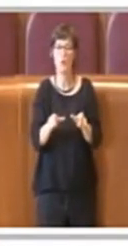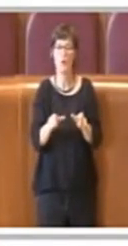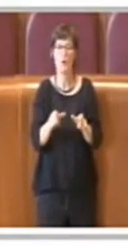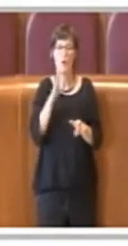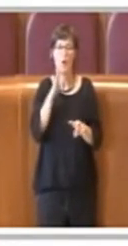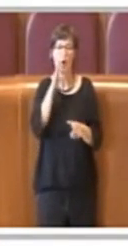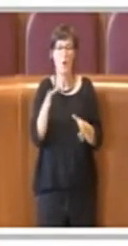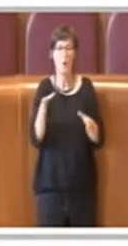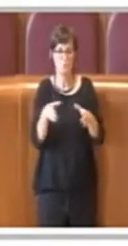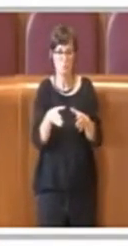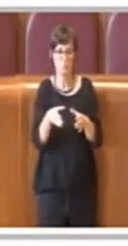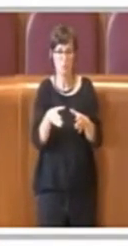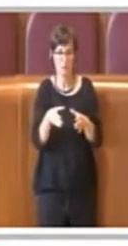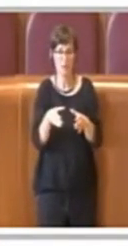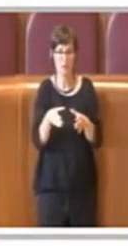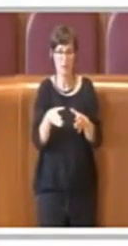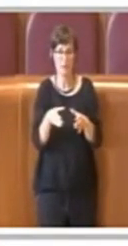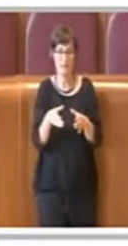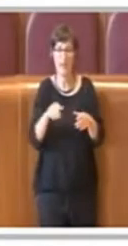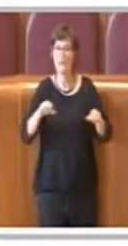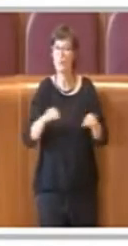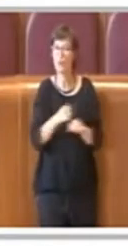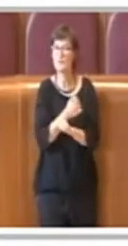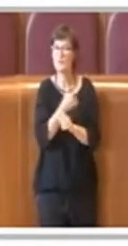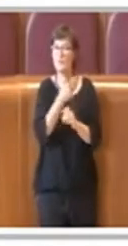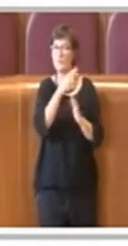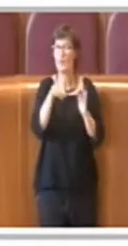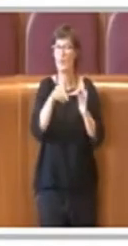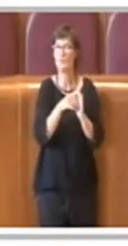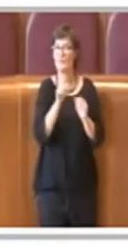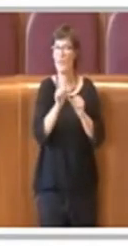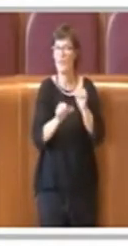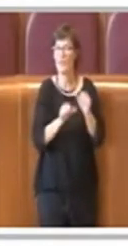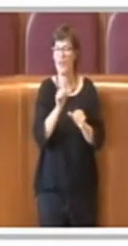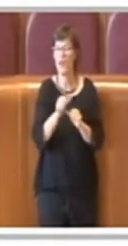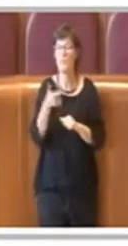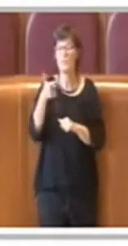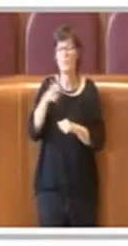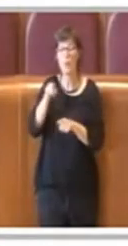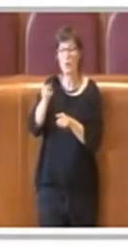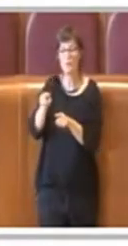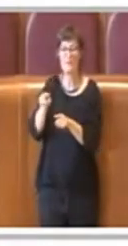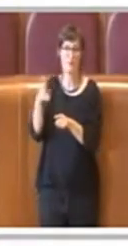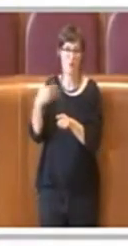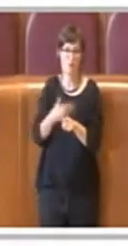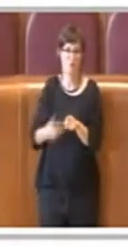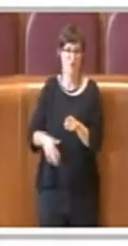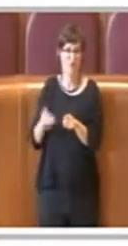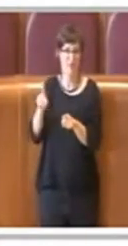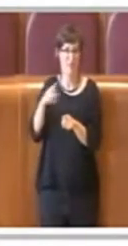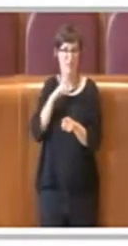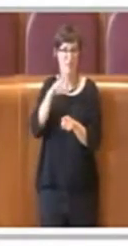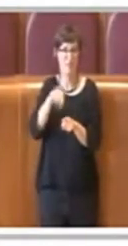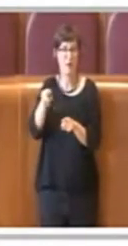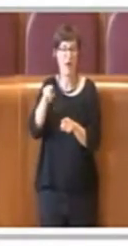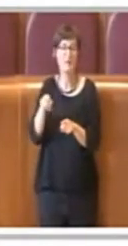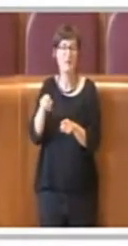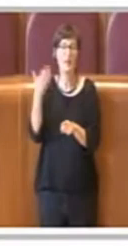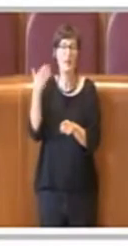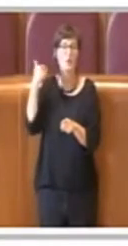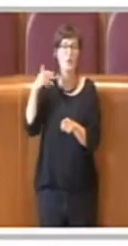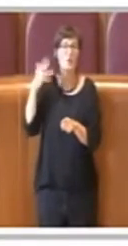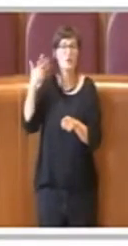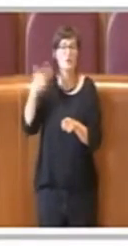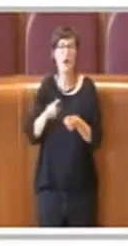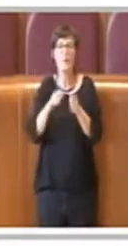è reso necessario dare questa forza di cui parlava il consigliere De Priamo mediante la modifica del regolamento del Consiglio Comunale,